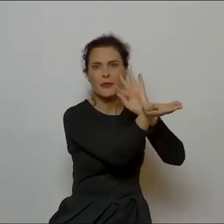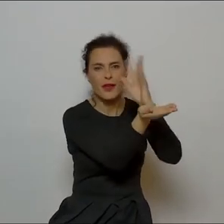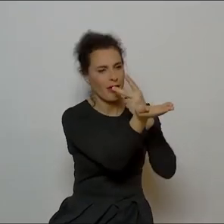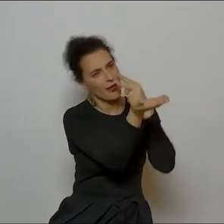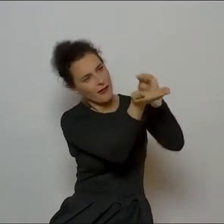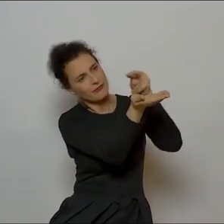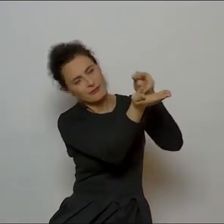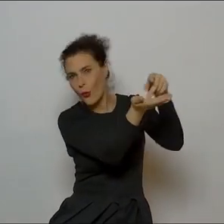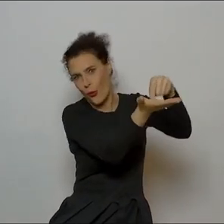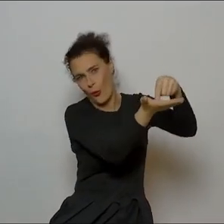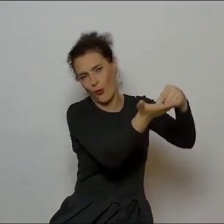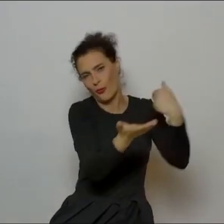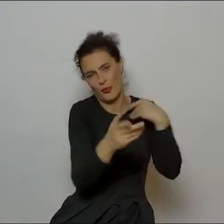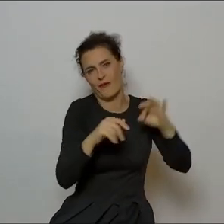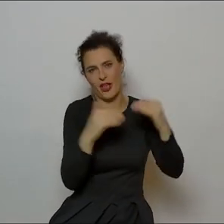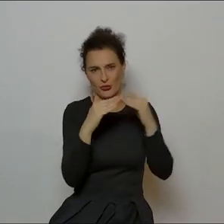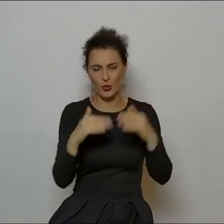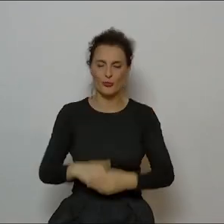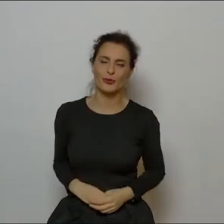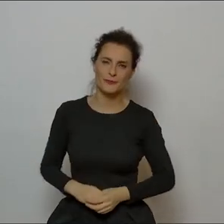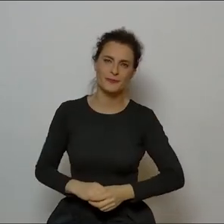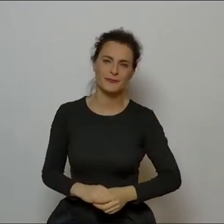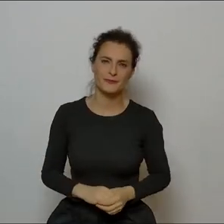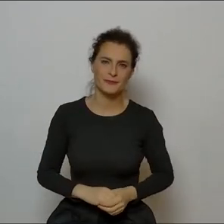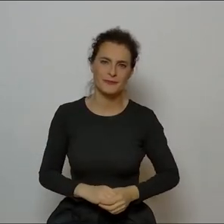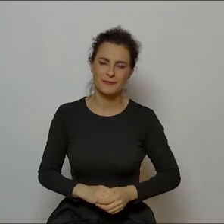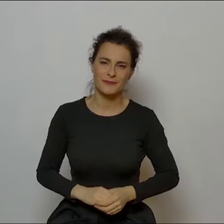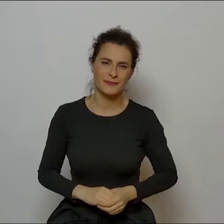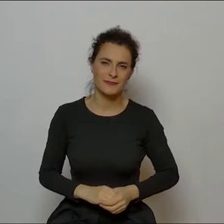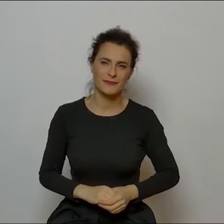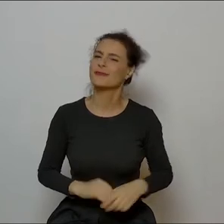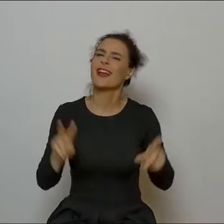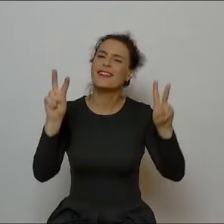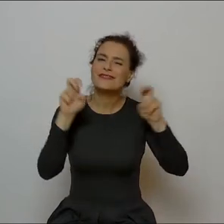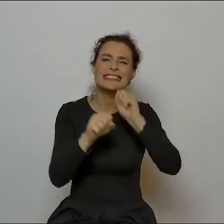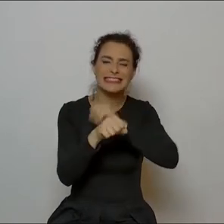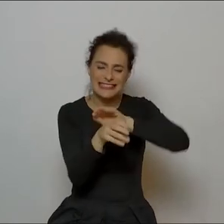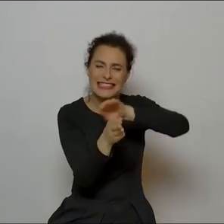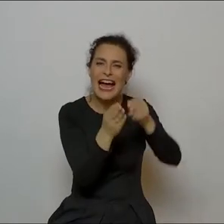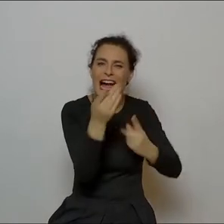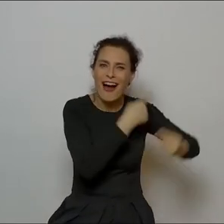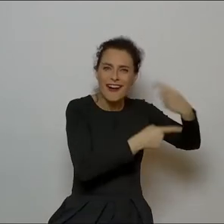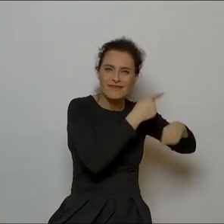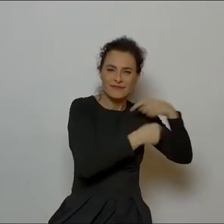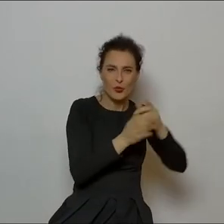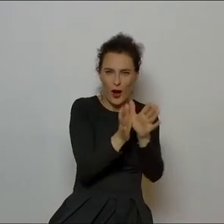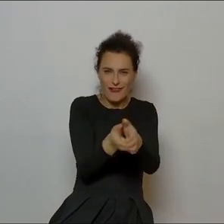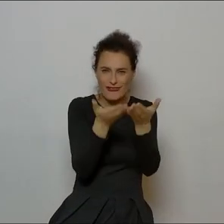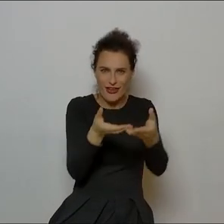i takiej bardzo staroświeckiej oprawie księga.